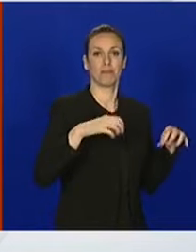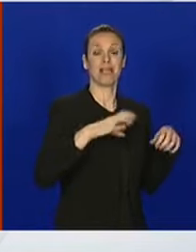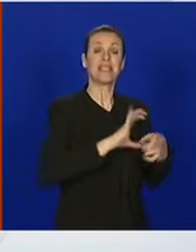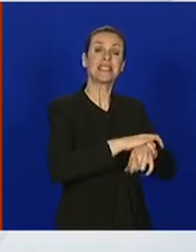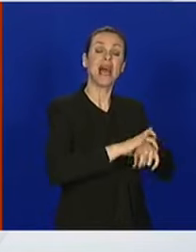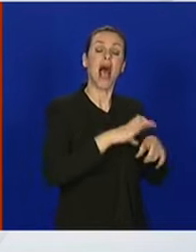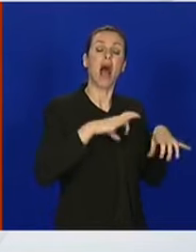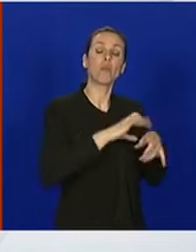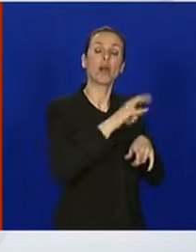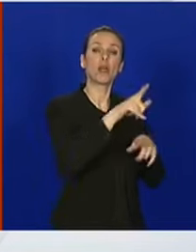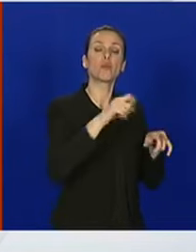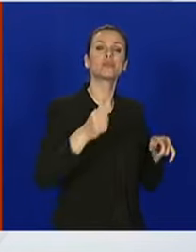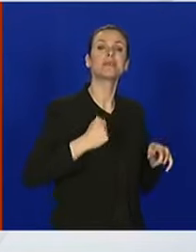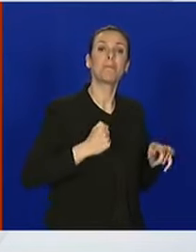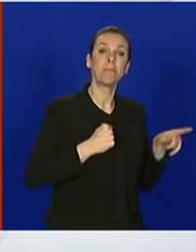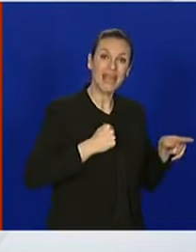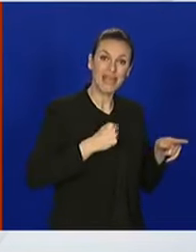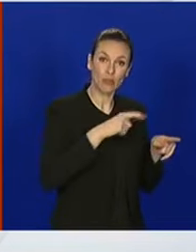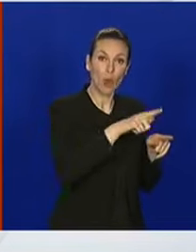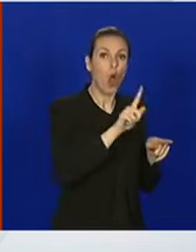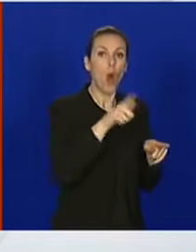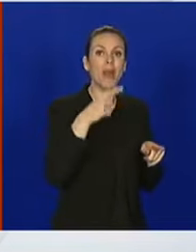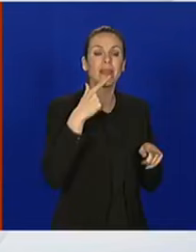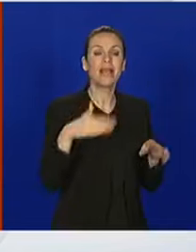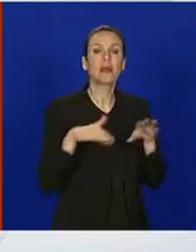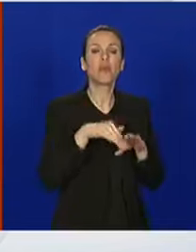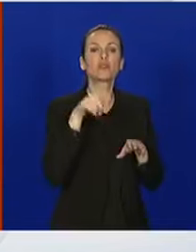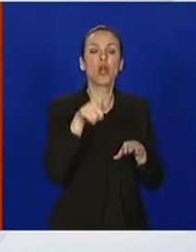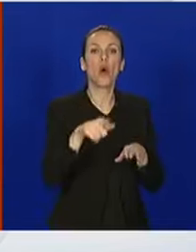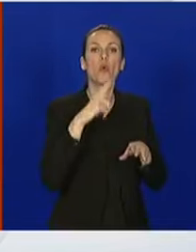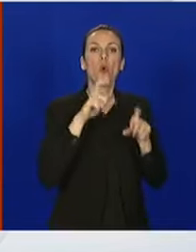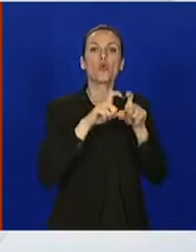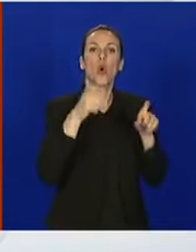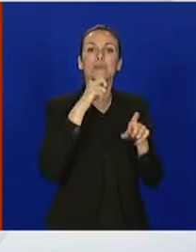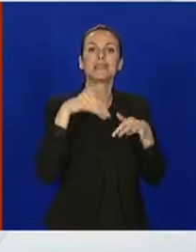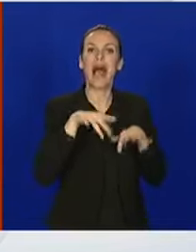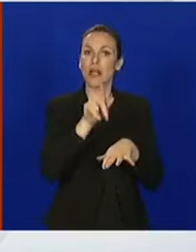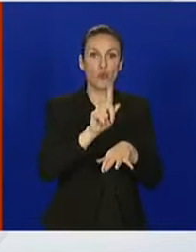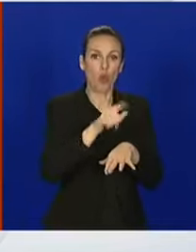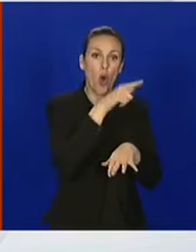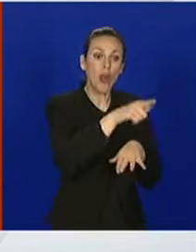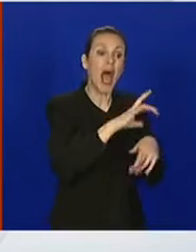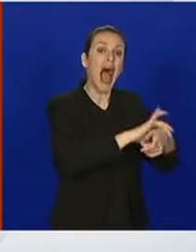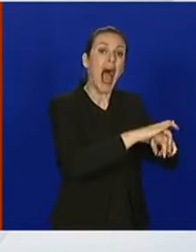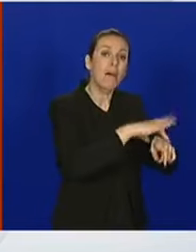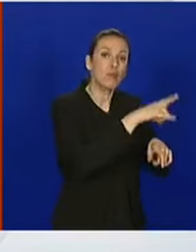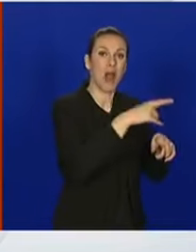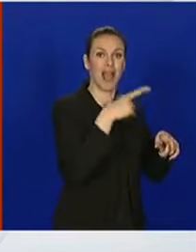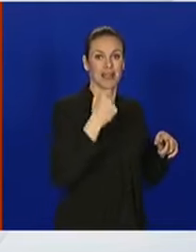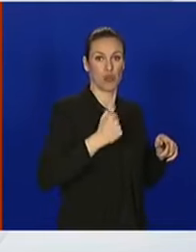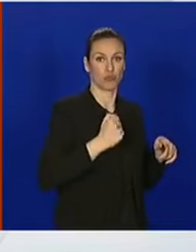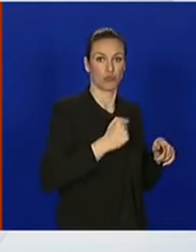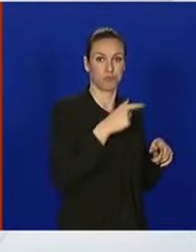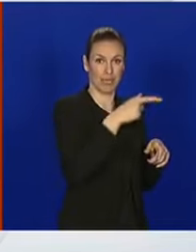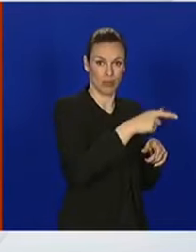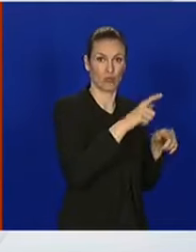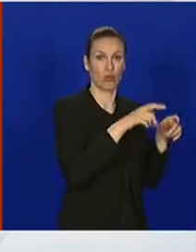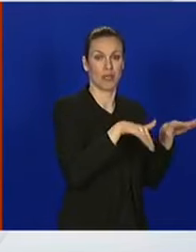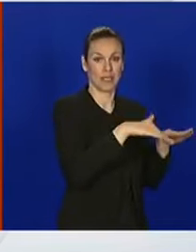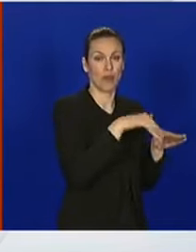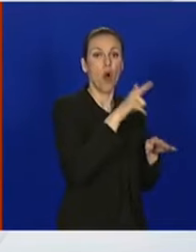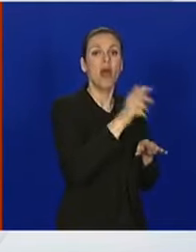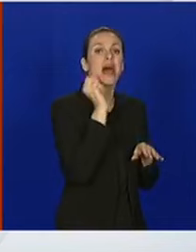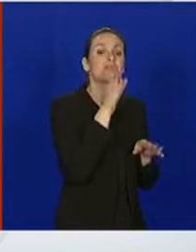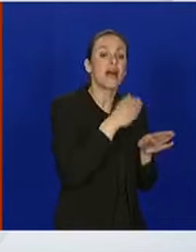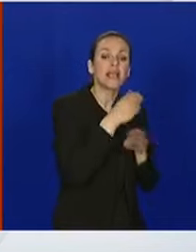takva nije zaposlenik doma za starije osobe, nego je na principu kućnih posjeta svakodnevno bila u